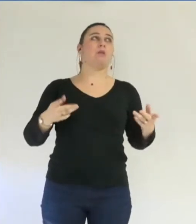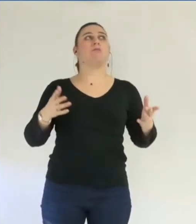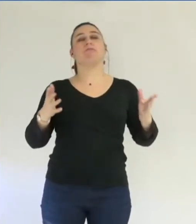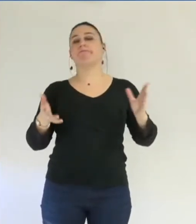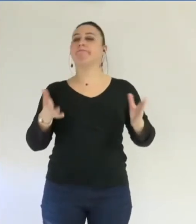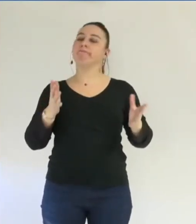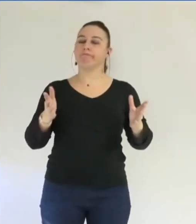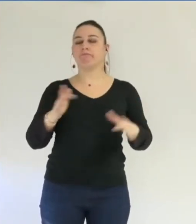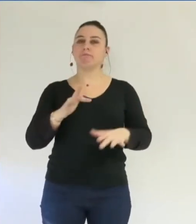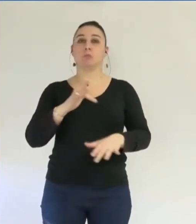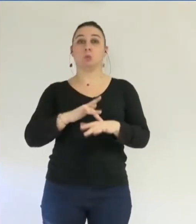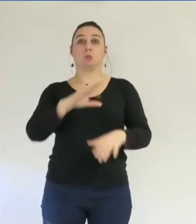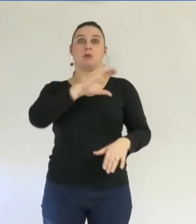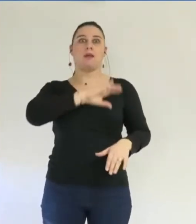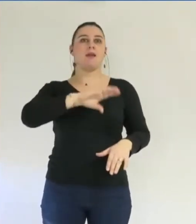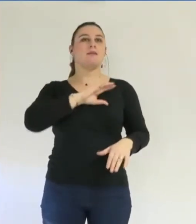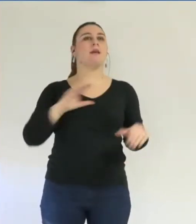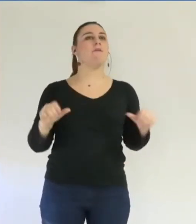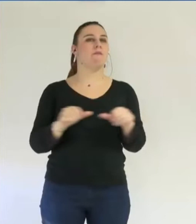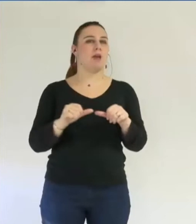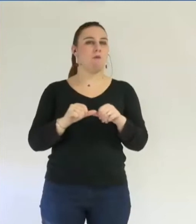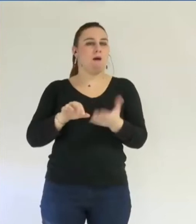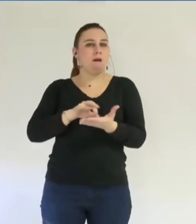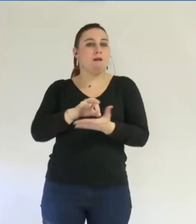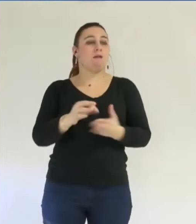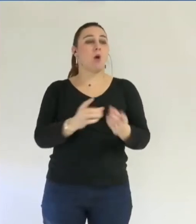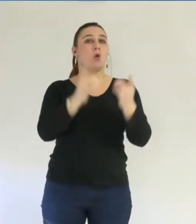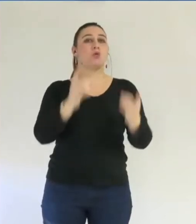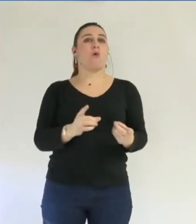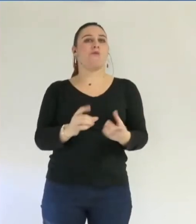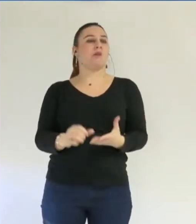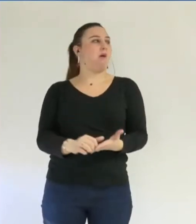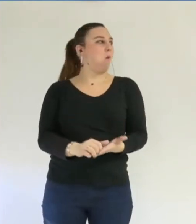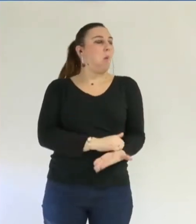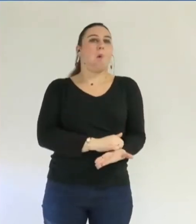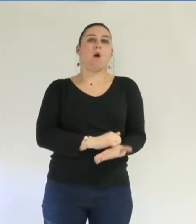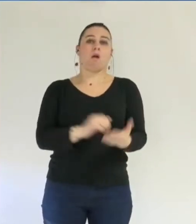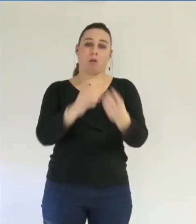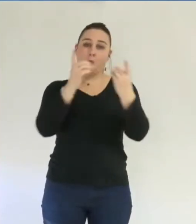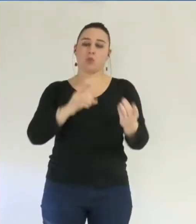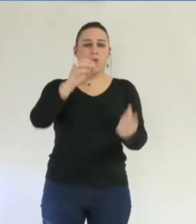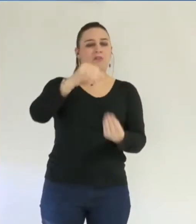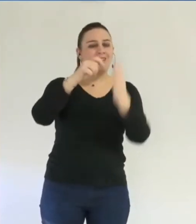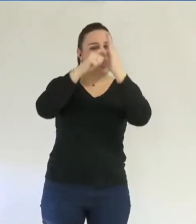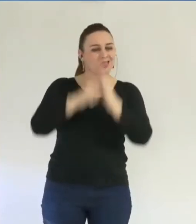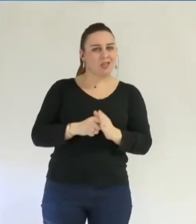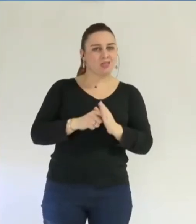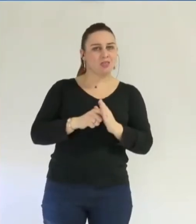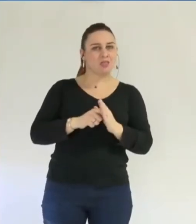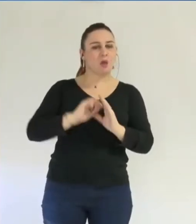ont tenté d'effacer un devis sur lequel étaient inscrits des dates de réception.